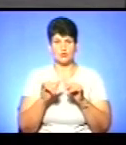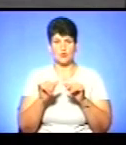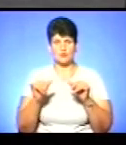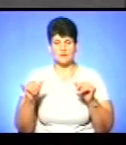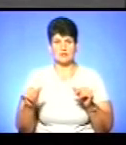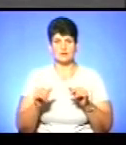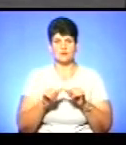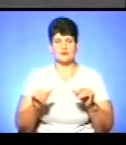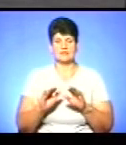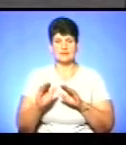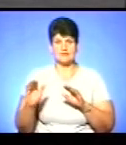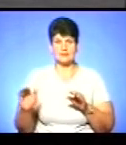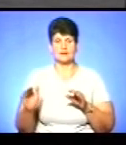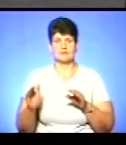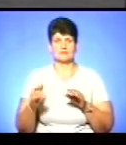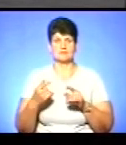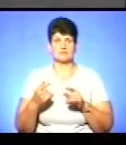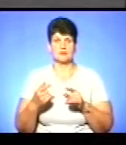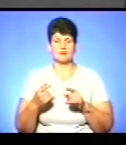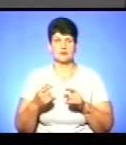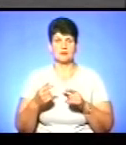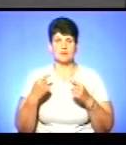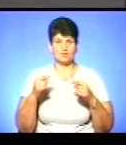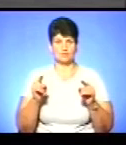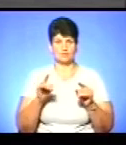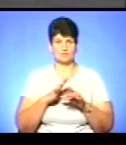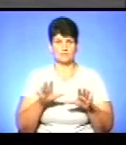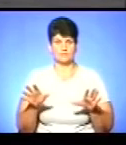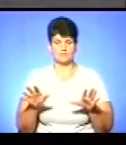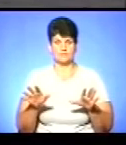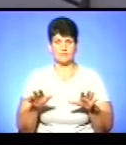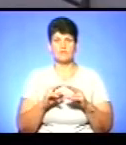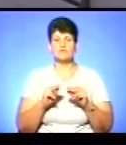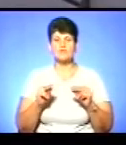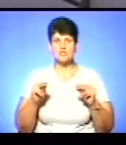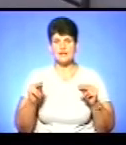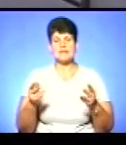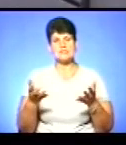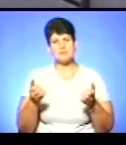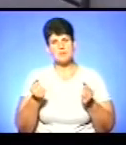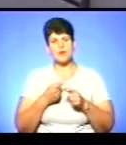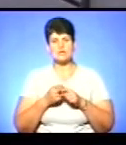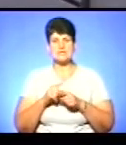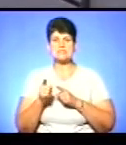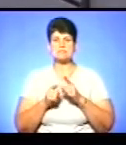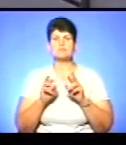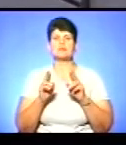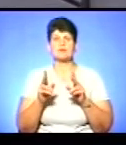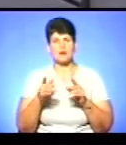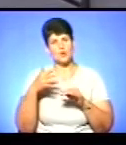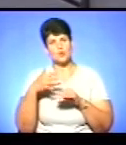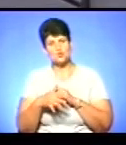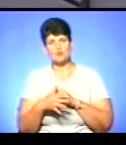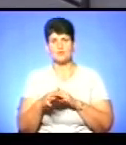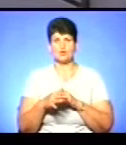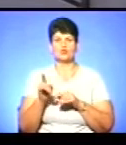розвивати учнів, звичайно, ця концепція не буде вдалою. Скажіть, як вчителі сприймають ці зміни і, як ви бачите, чи розуміють